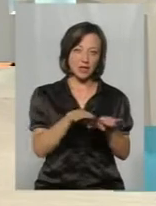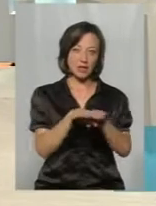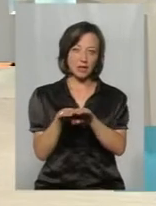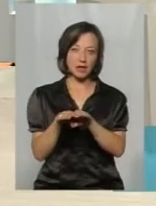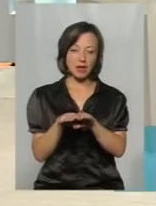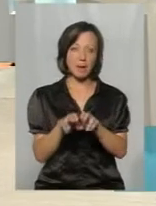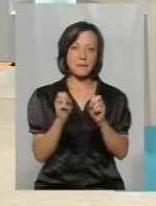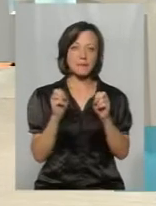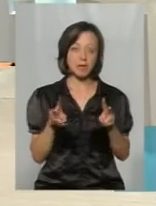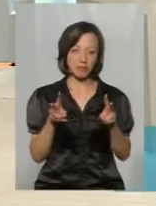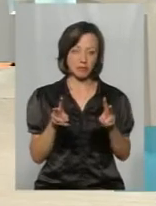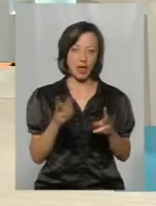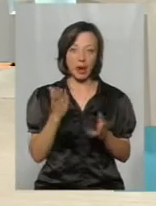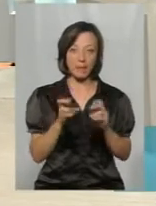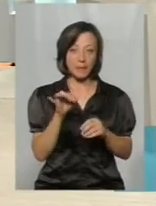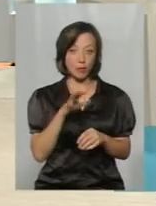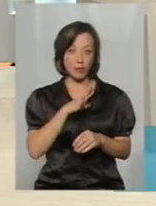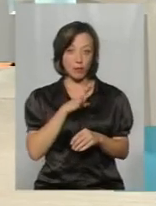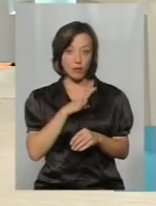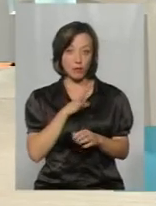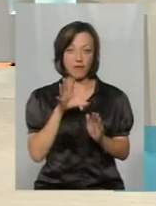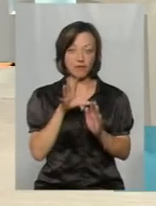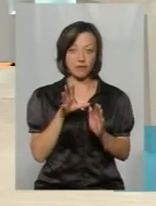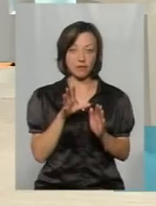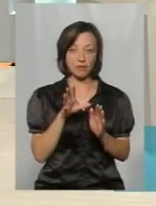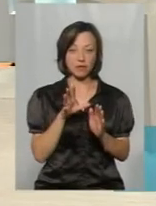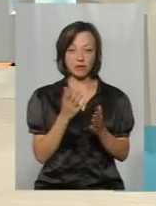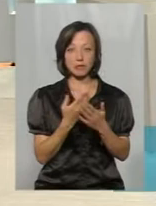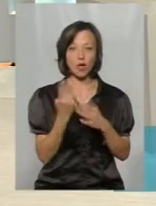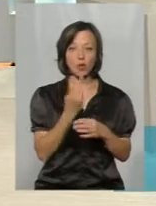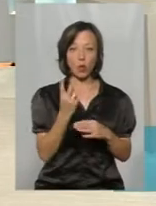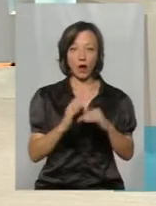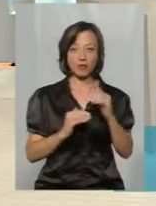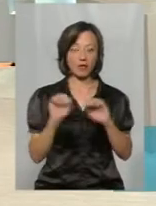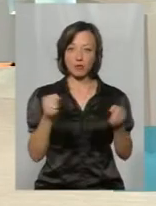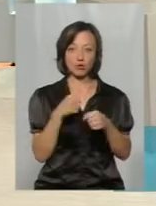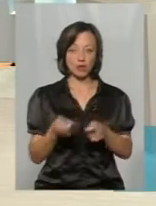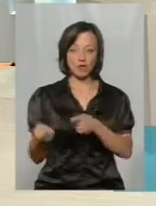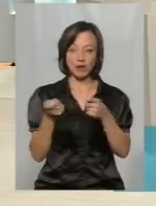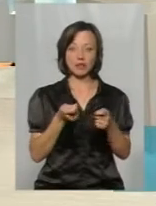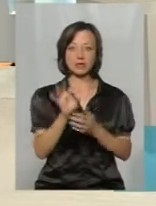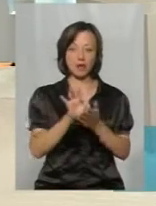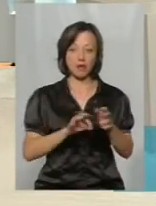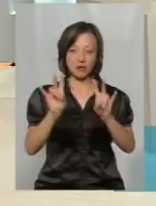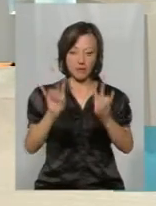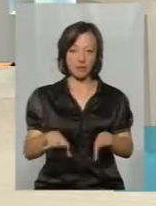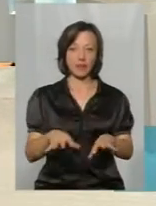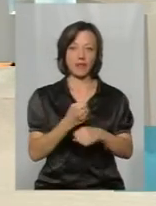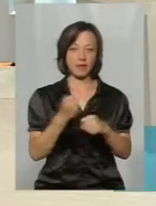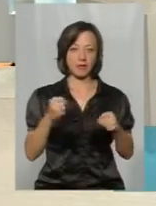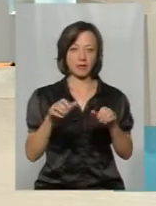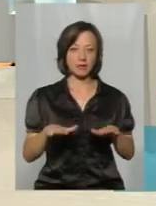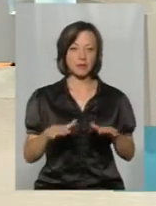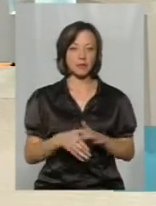боєприпаса. Якби він був, відносився до другої категорії, його б не можна було транспортувати, його потрібно було б знищувати на